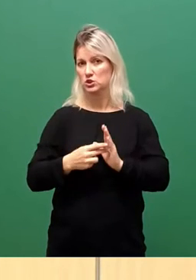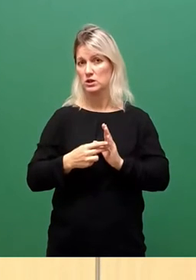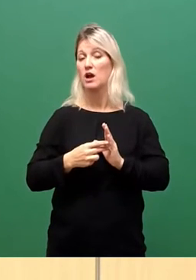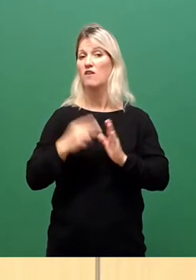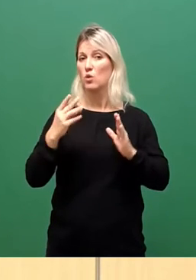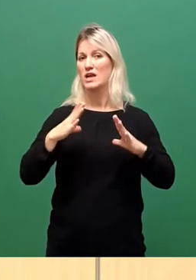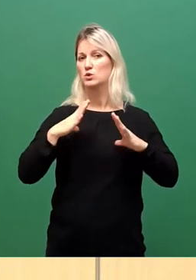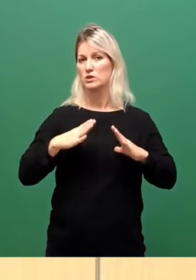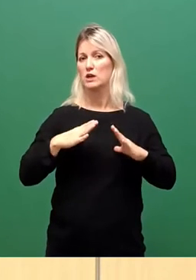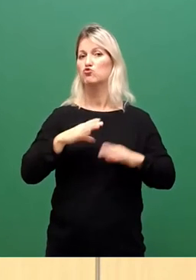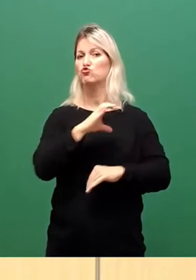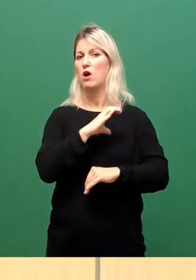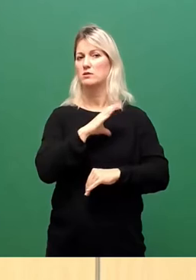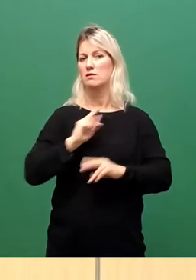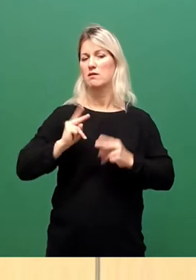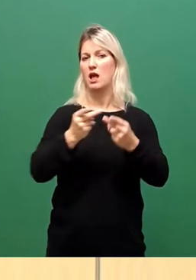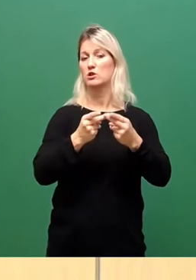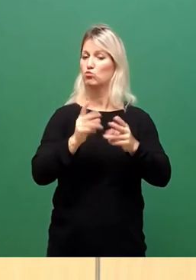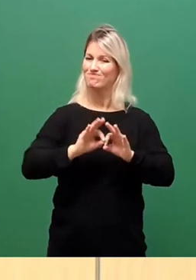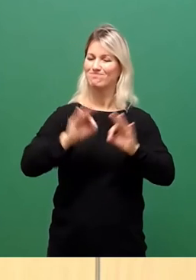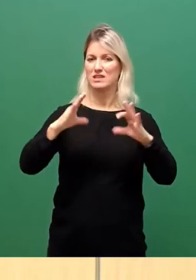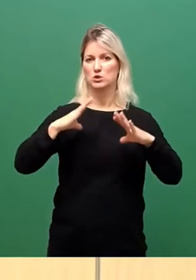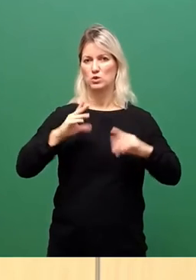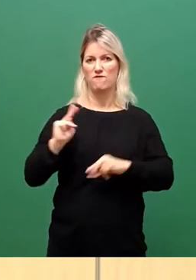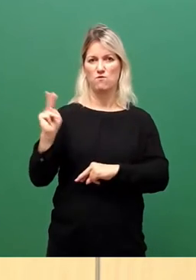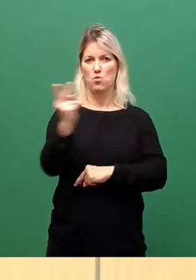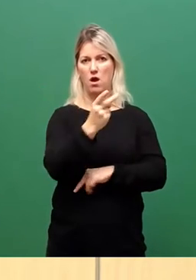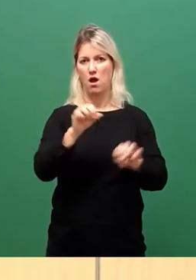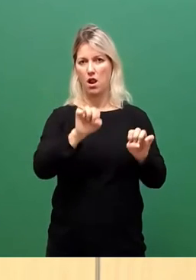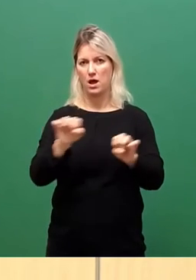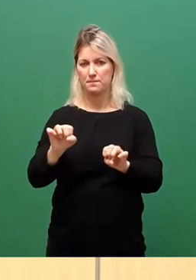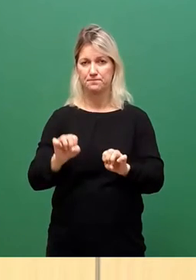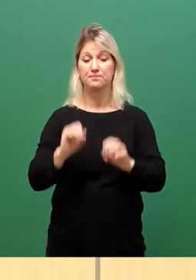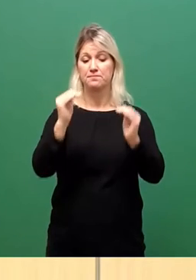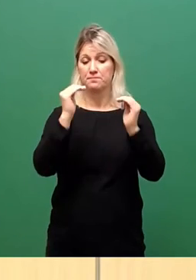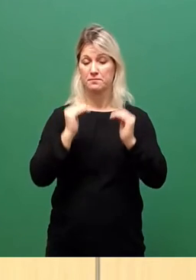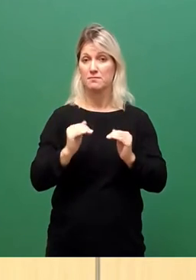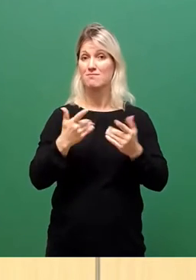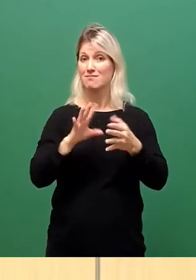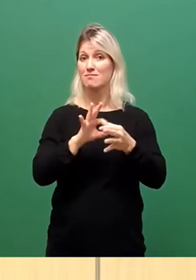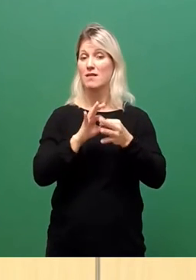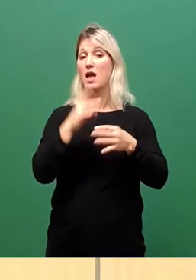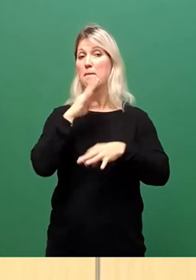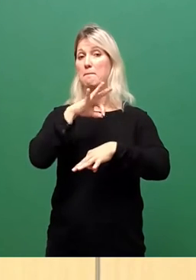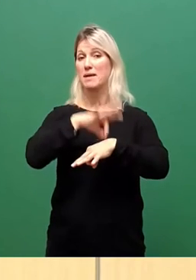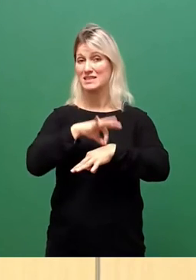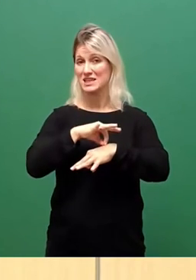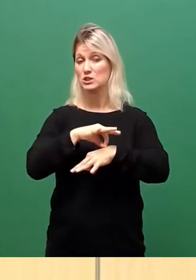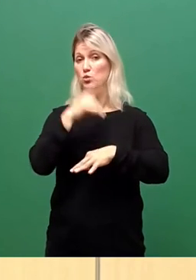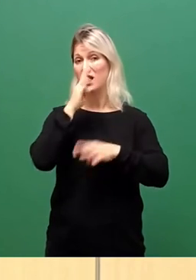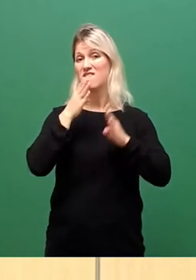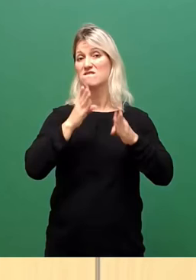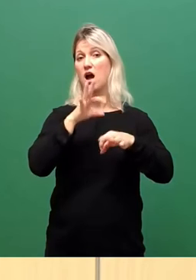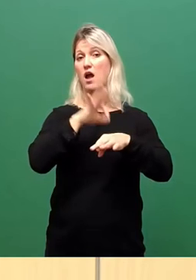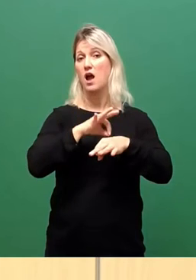und bestmögliche Gesundheit für alle zu ermöglichen. Achtens, basiert auf medizinischen, insbesondere fachärztlichen und sozial- sowie